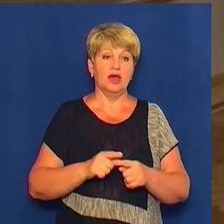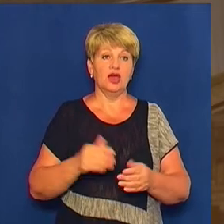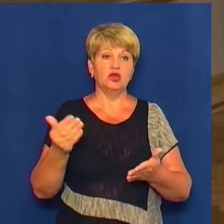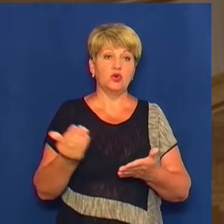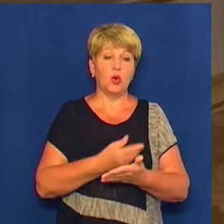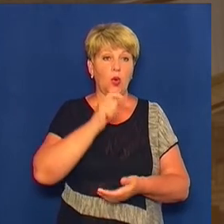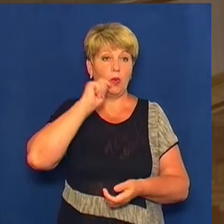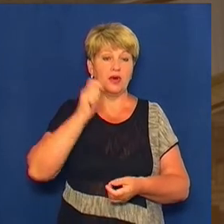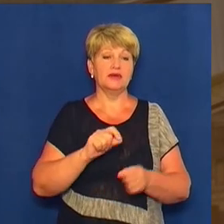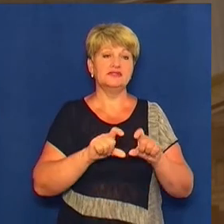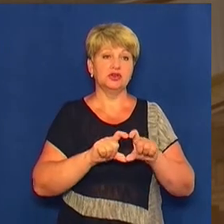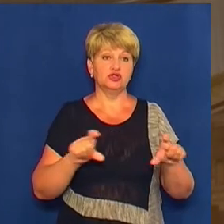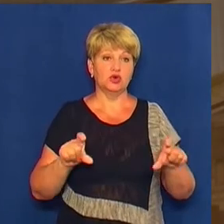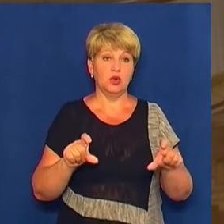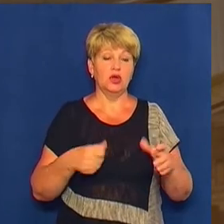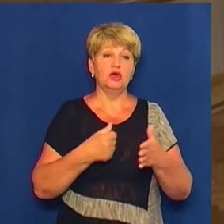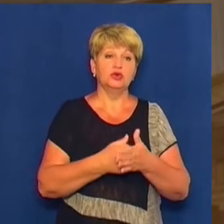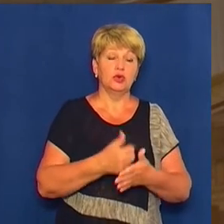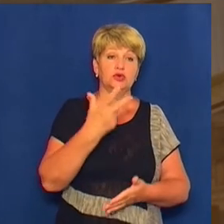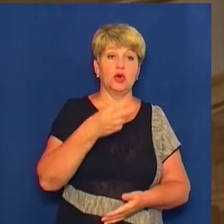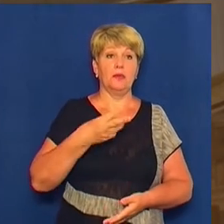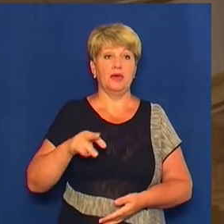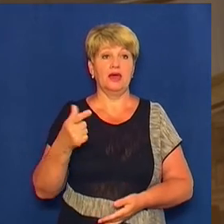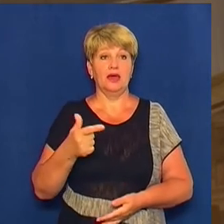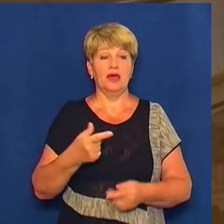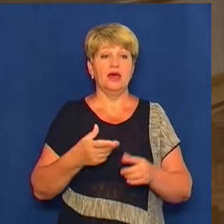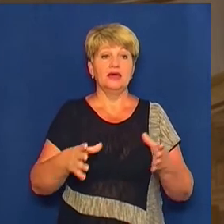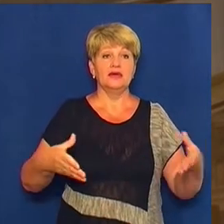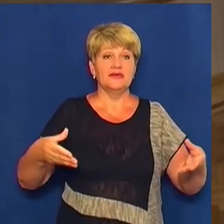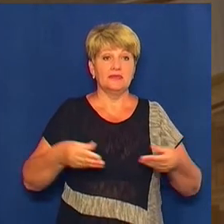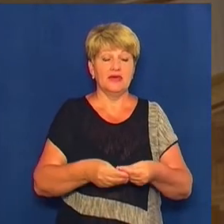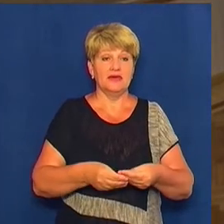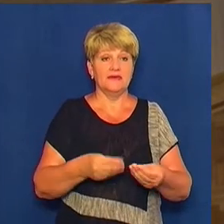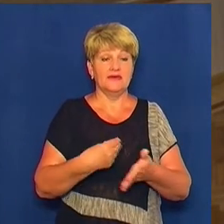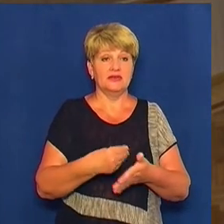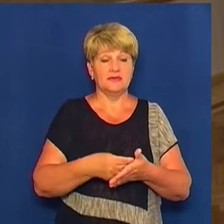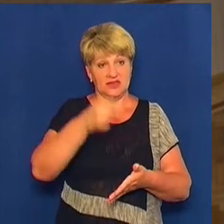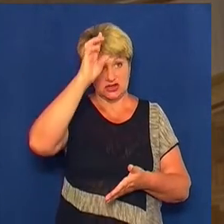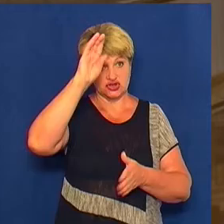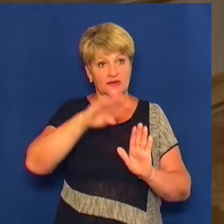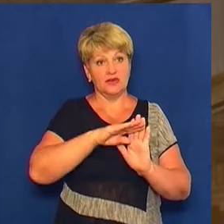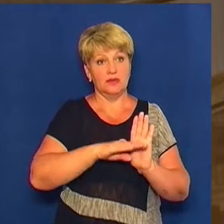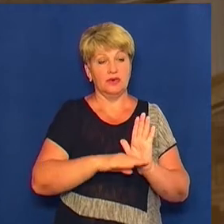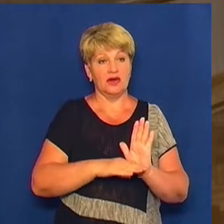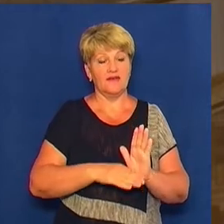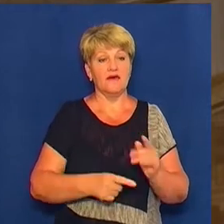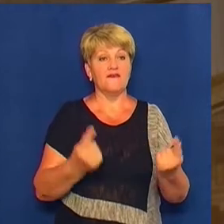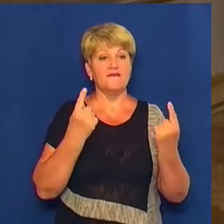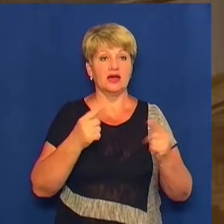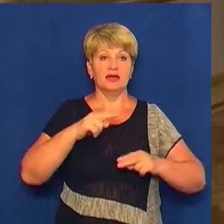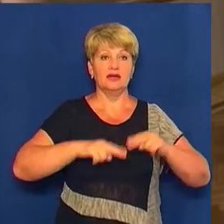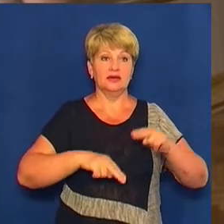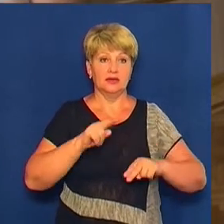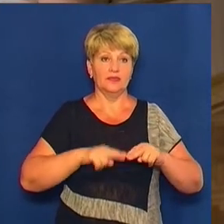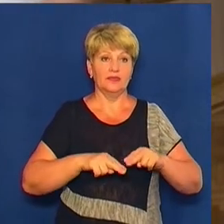українська школа. До трьох мільйонів гривень – це співфінансування державної програми «Велике будівництво». А в